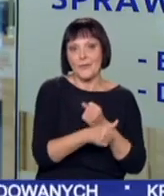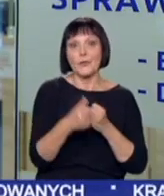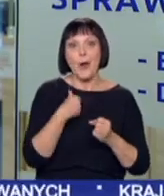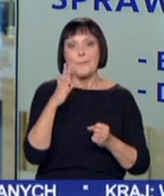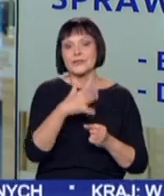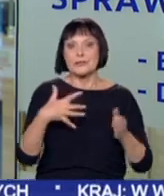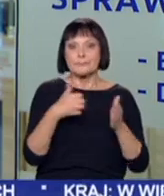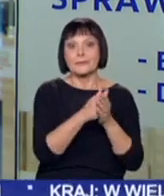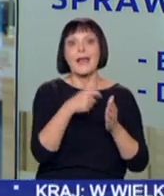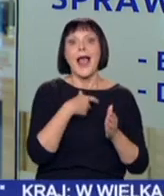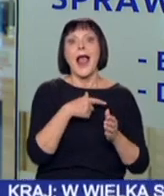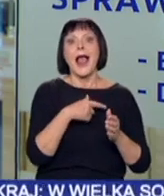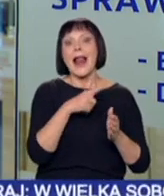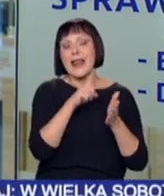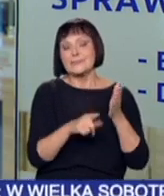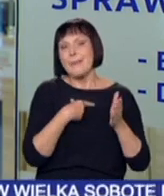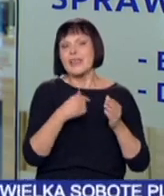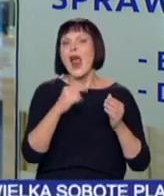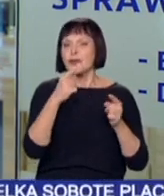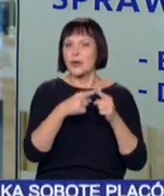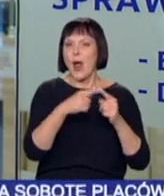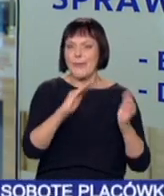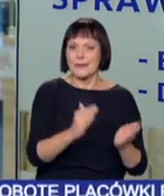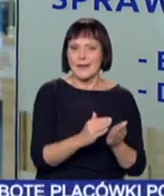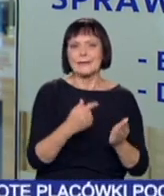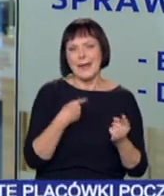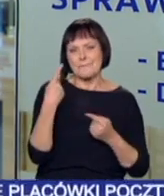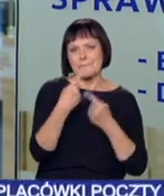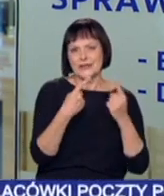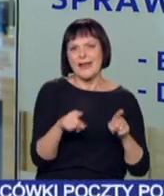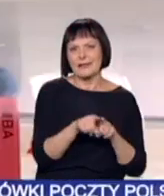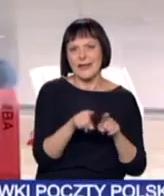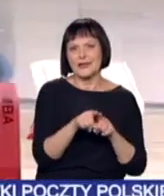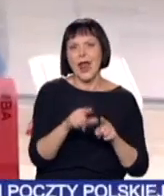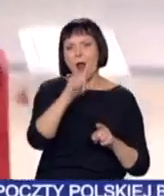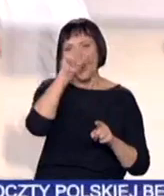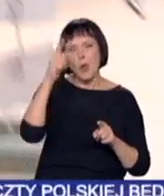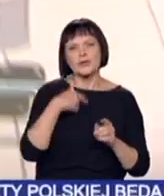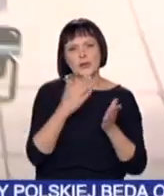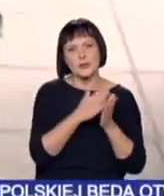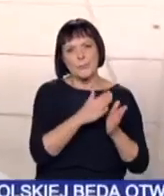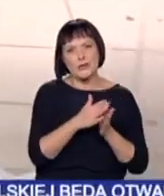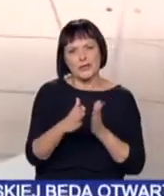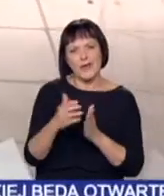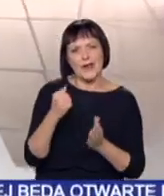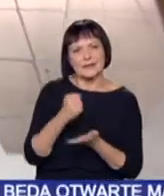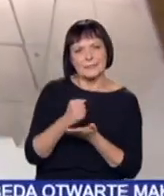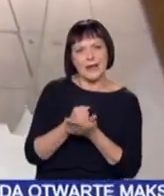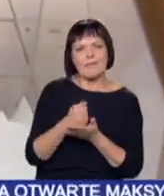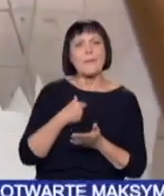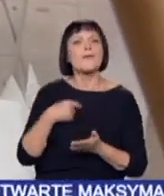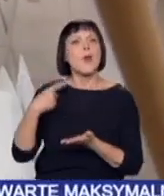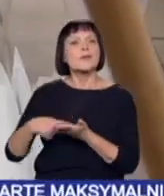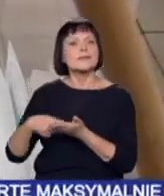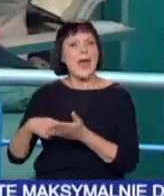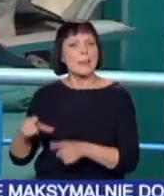do tej liczby. Wydaje mi się, że jednak będzie miło wszystko troszeczkę mniej. Wydaje mi się również, że ludzie uporządkowali sobie te kwestie przy okazji ostatnich